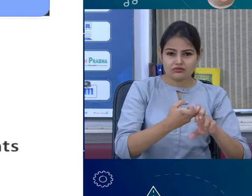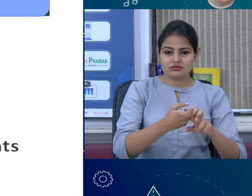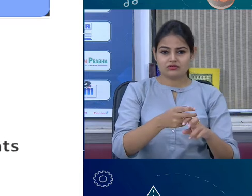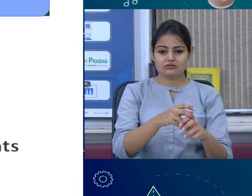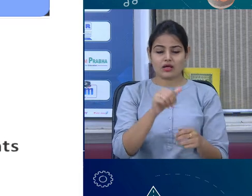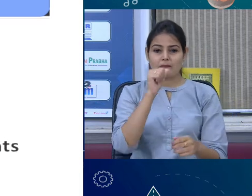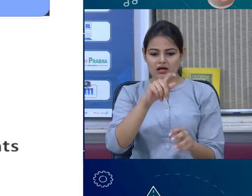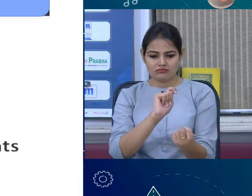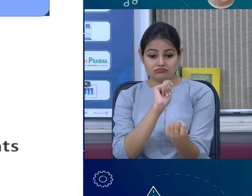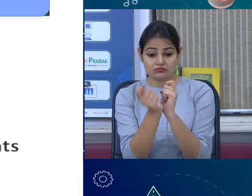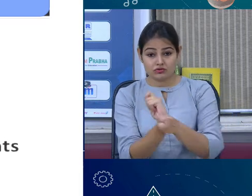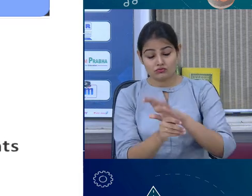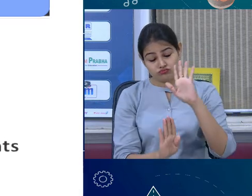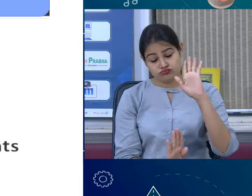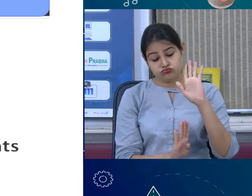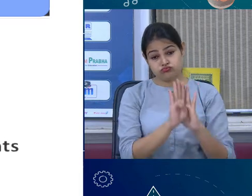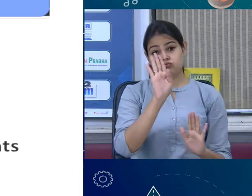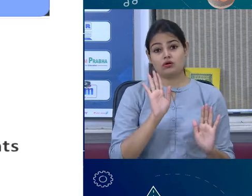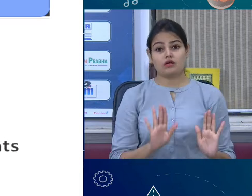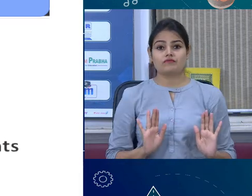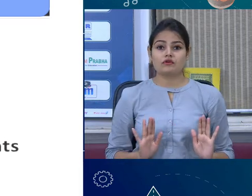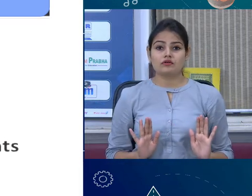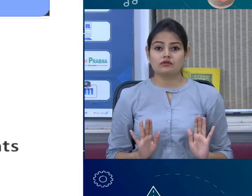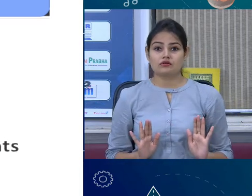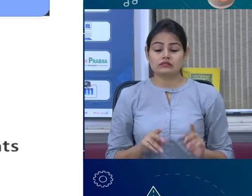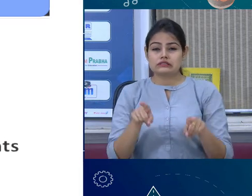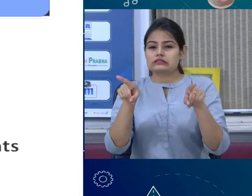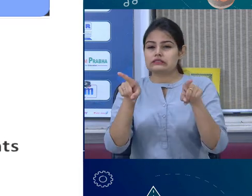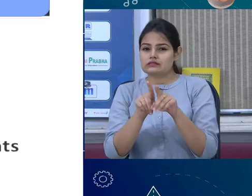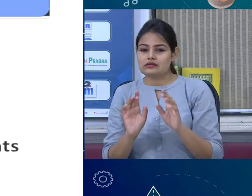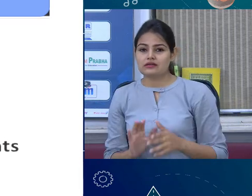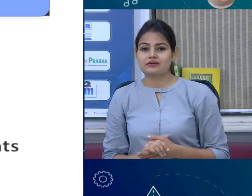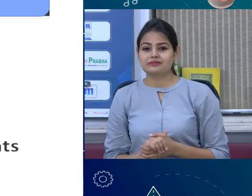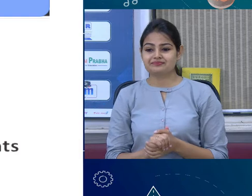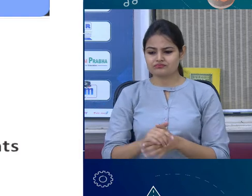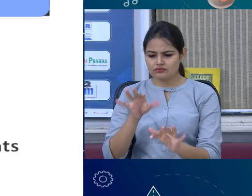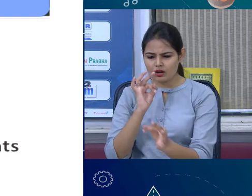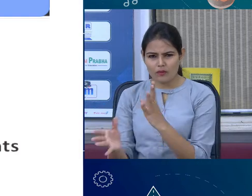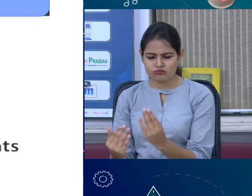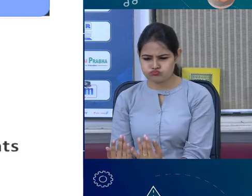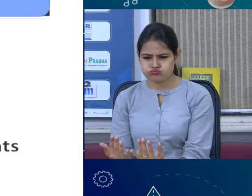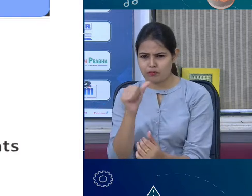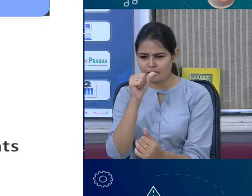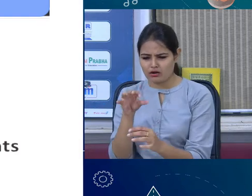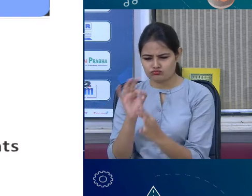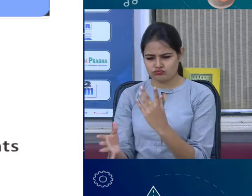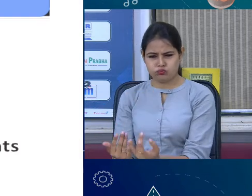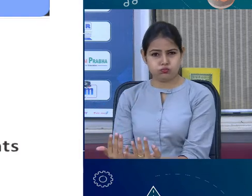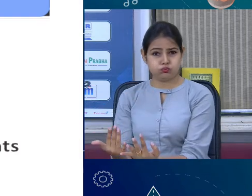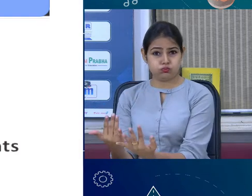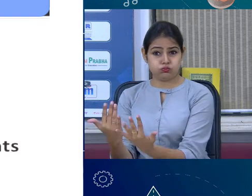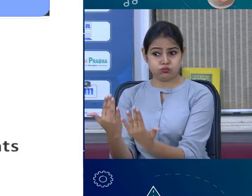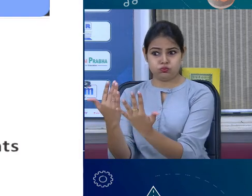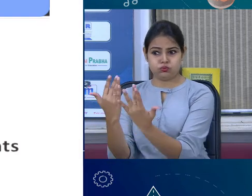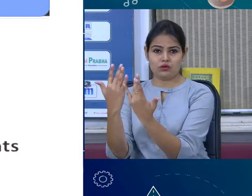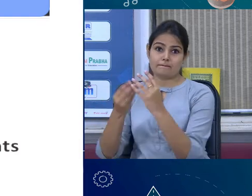or boiling point बहुत हाई होते हैं तो इसी नहीं way में हम metals को हमेशा solid के रुप में पाते ही but then in the liquid stage